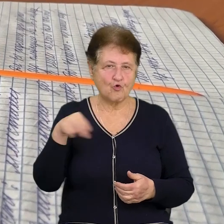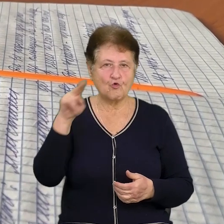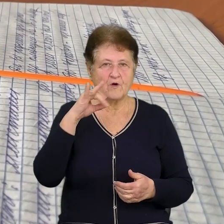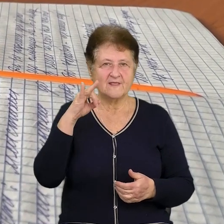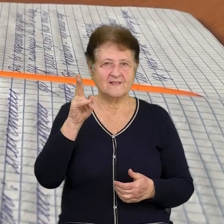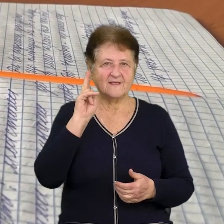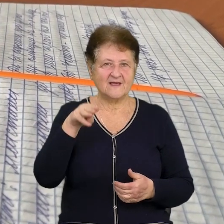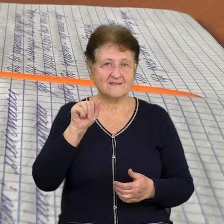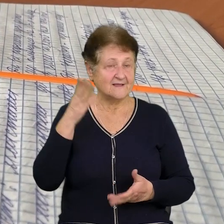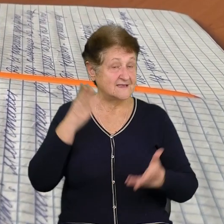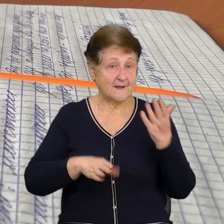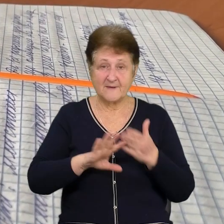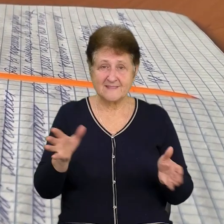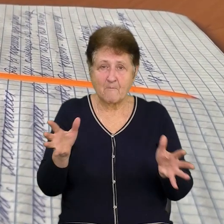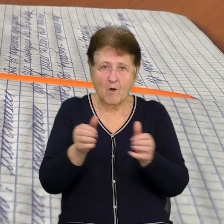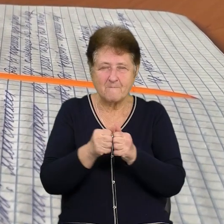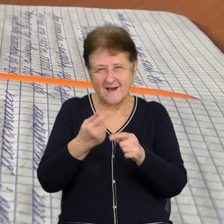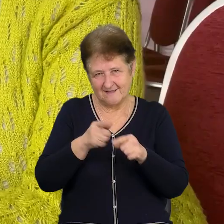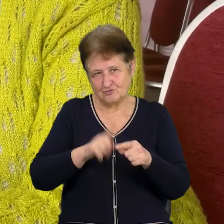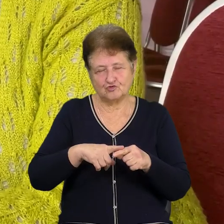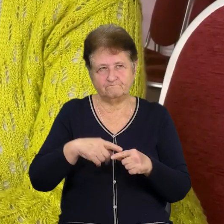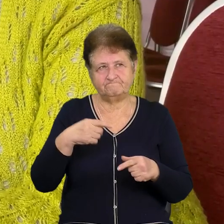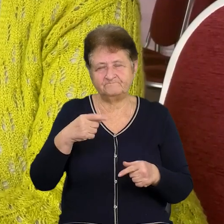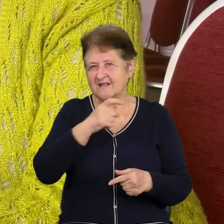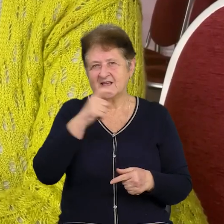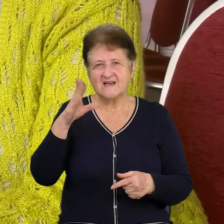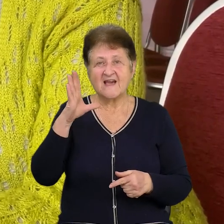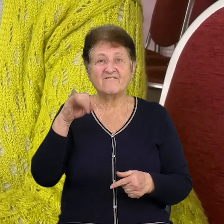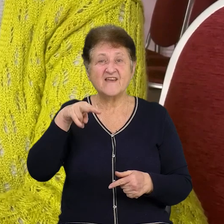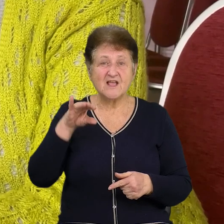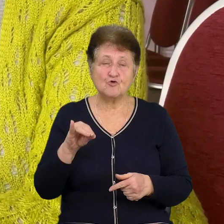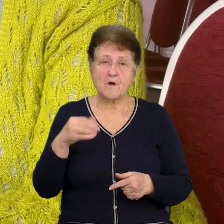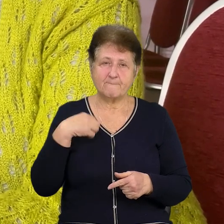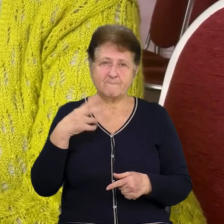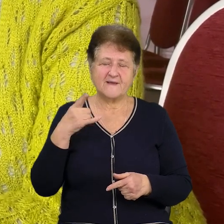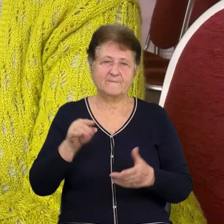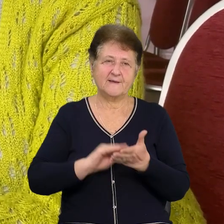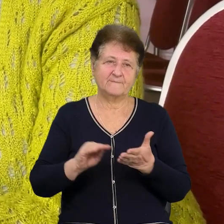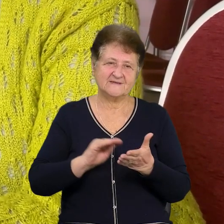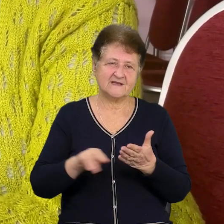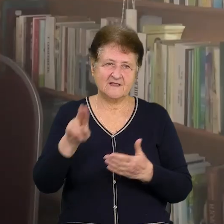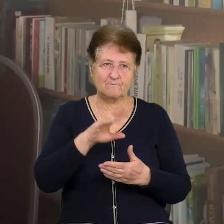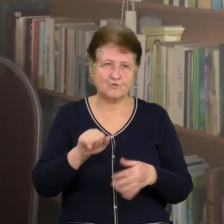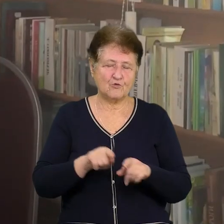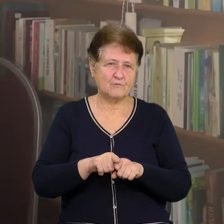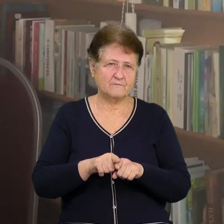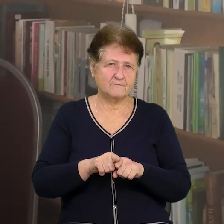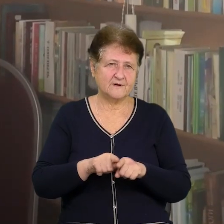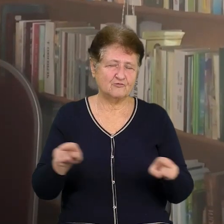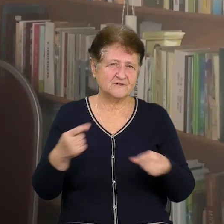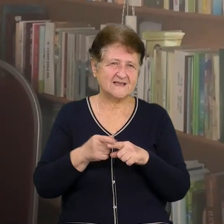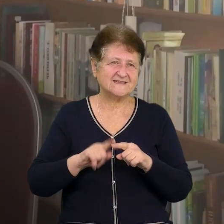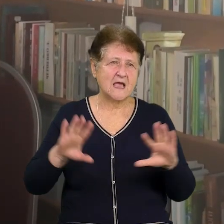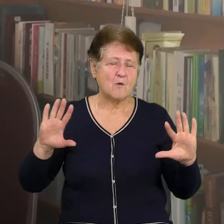Якби ми не зловили цю хвилю, ми б писали Ганну Ігнатенко у ривок про Прилуцькі вулиці. Ця подія